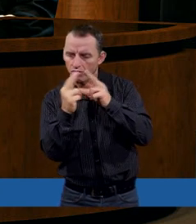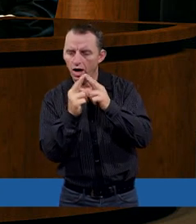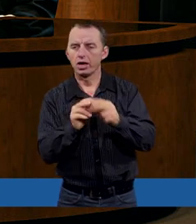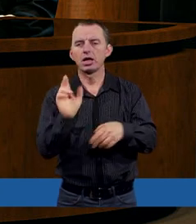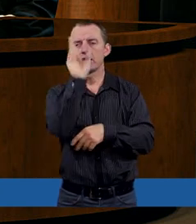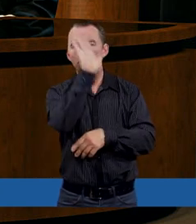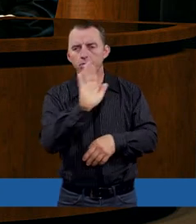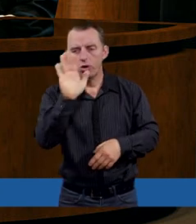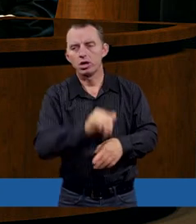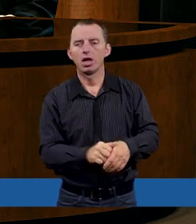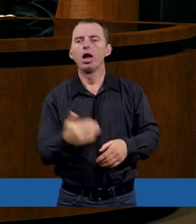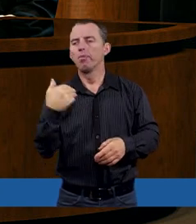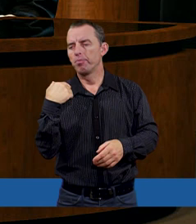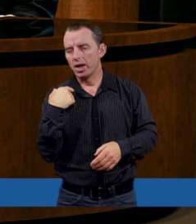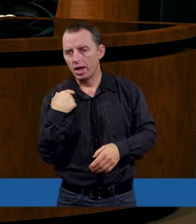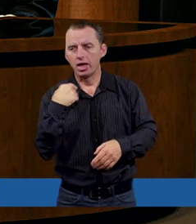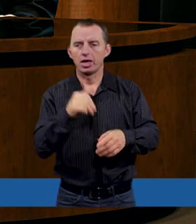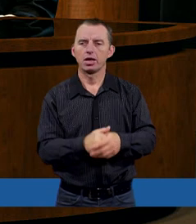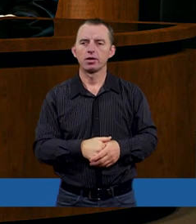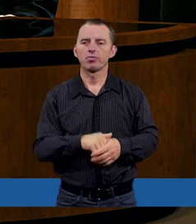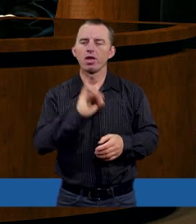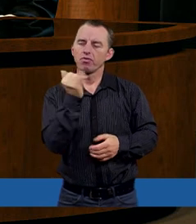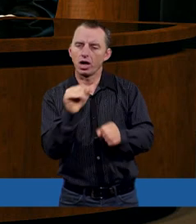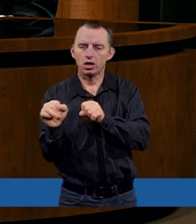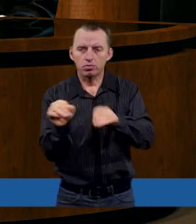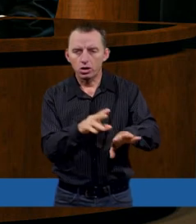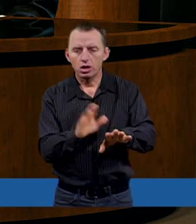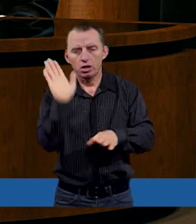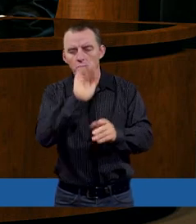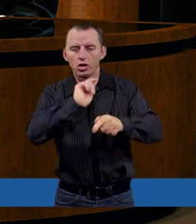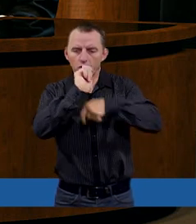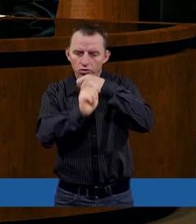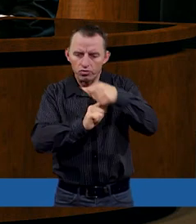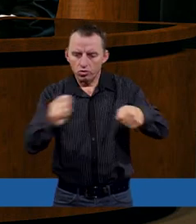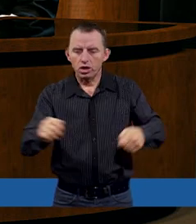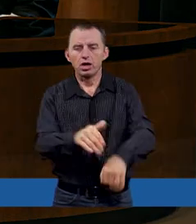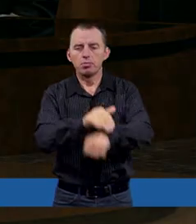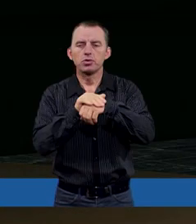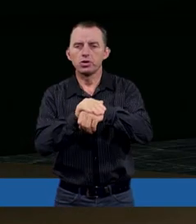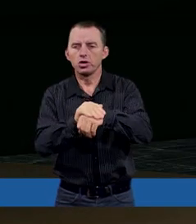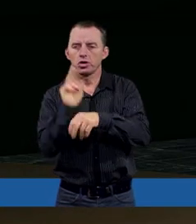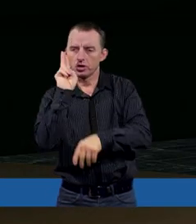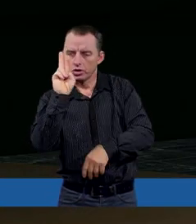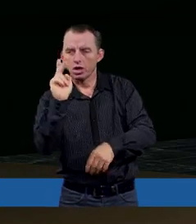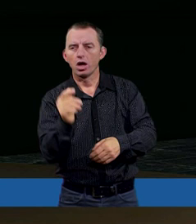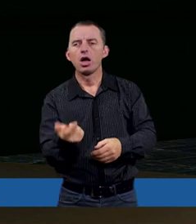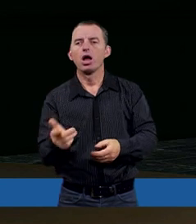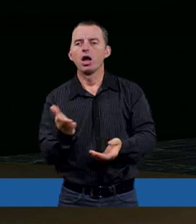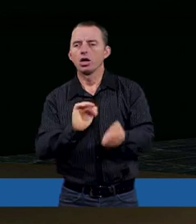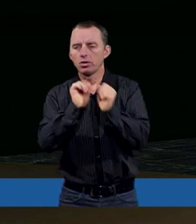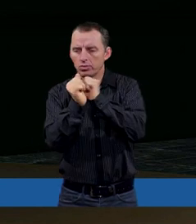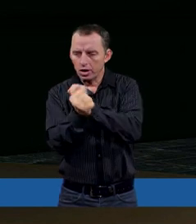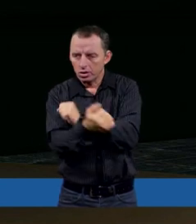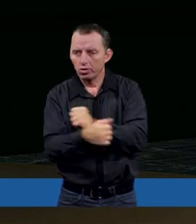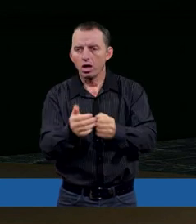w jakiś sposób z Bogiem związani przysięgą i zmieniła się ich